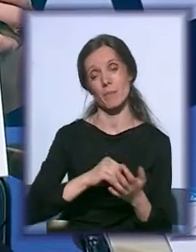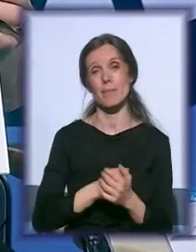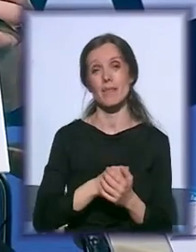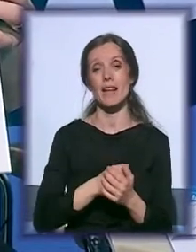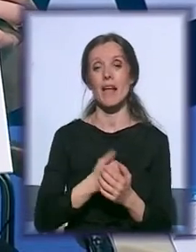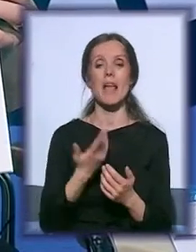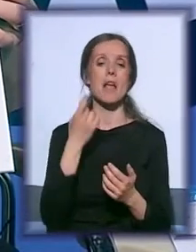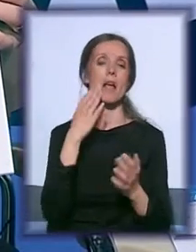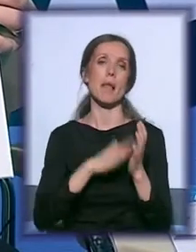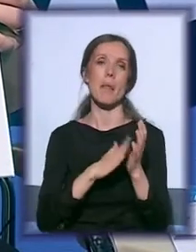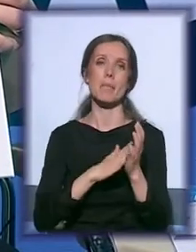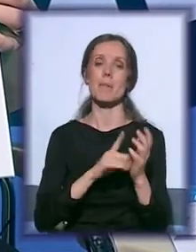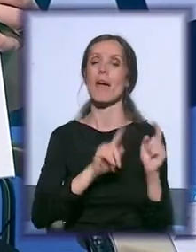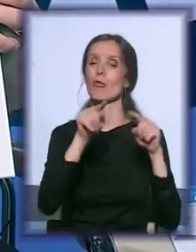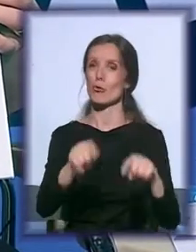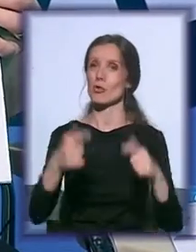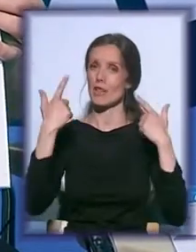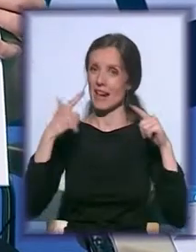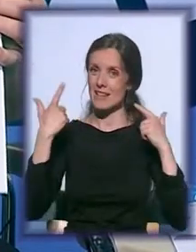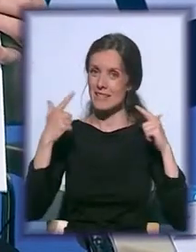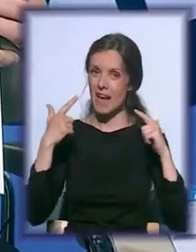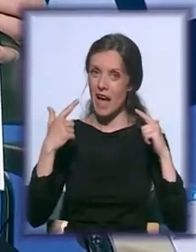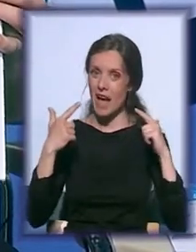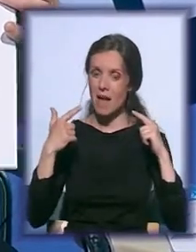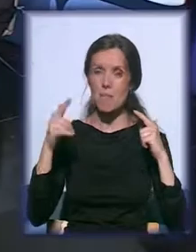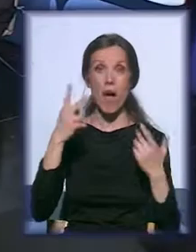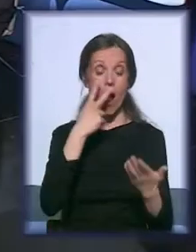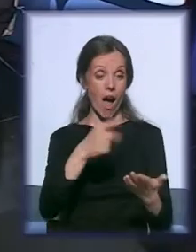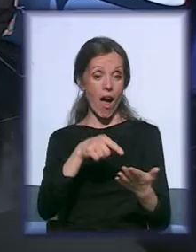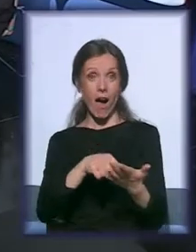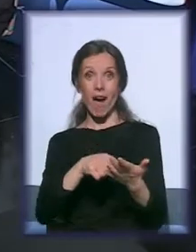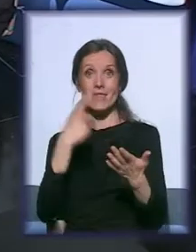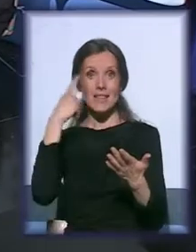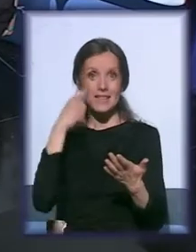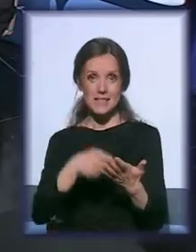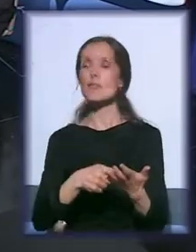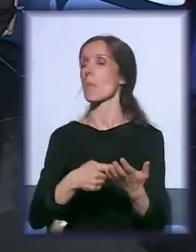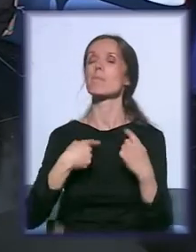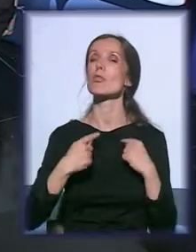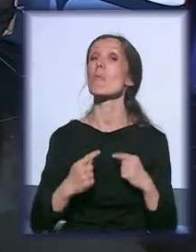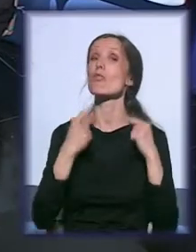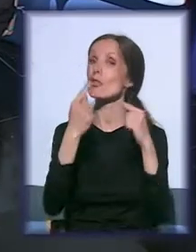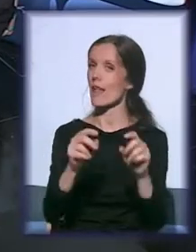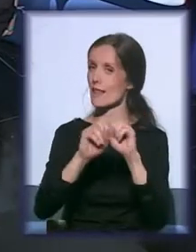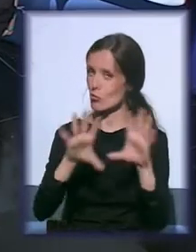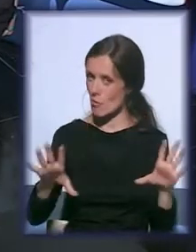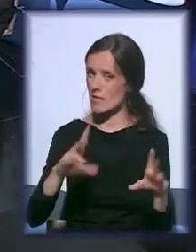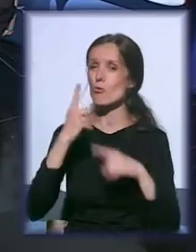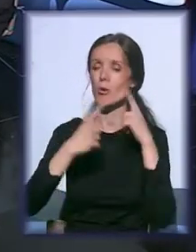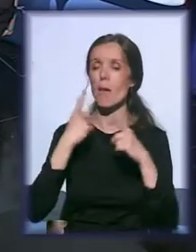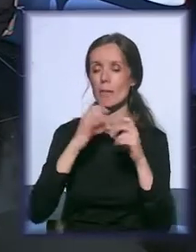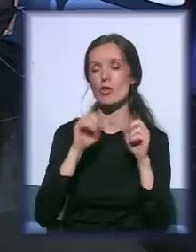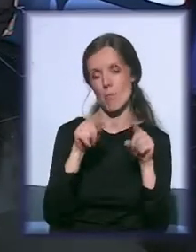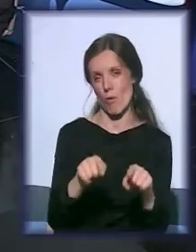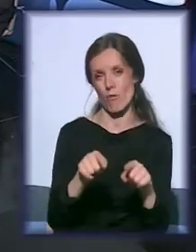kada vi dođete na sajam i saznate za ovako nešto, evo, ćemo već sljedeću emisiju posvetiti ovoj